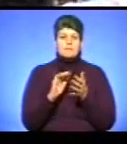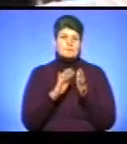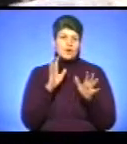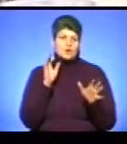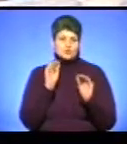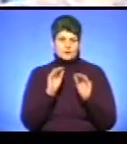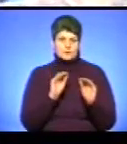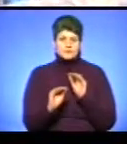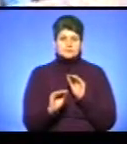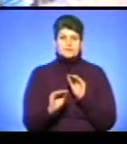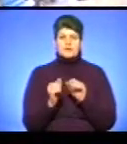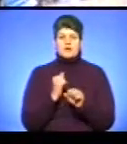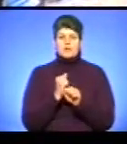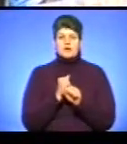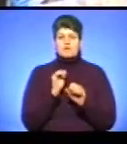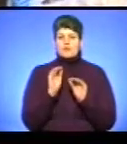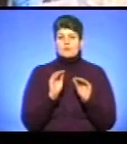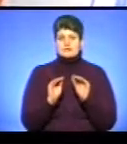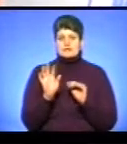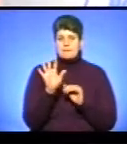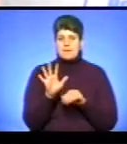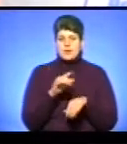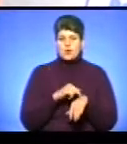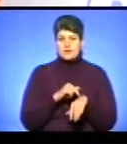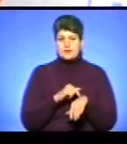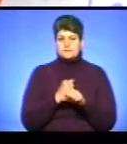Робив композицію 5 годин.